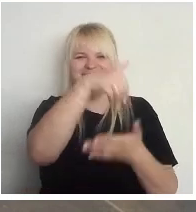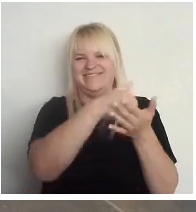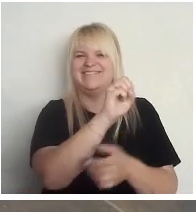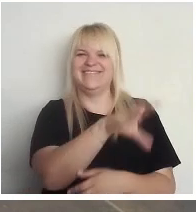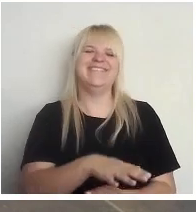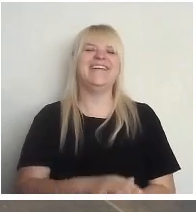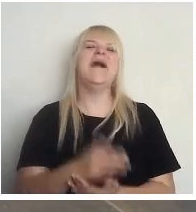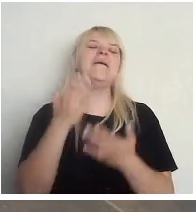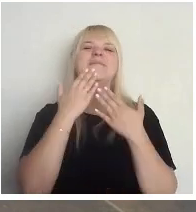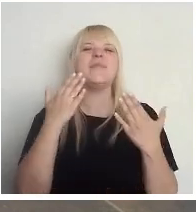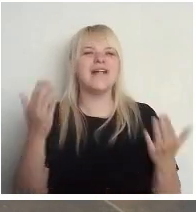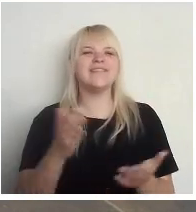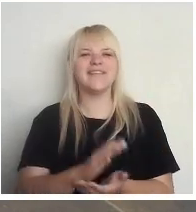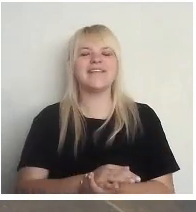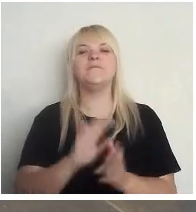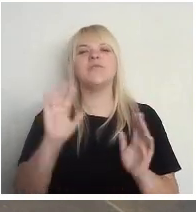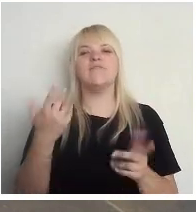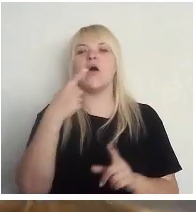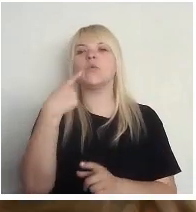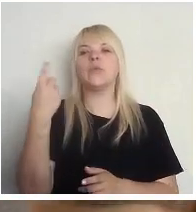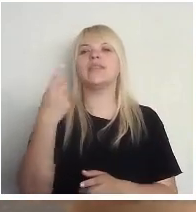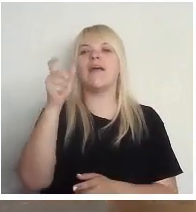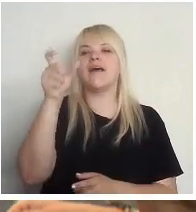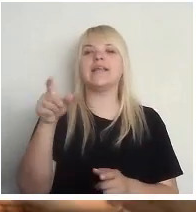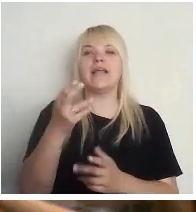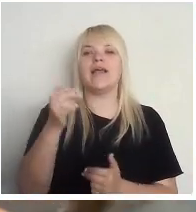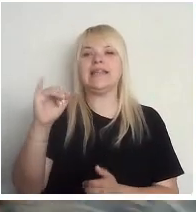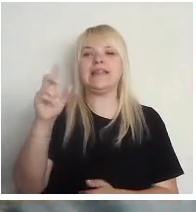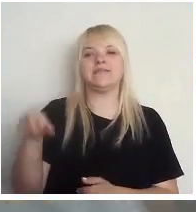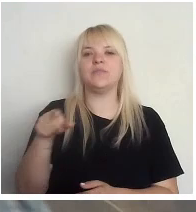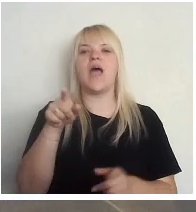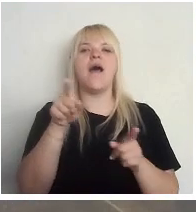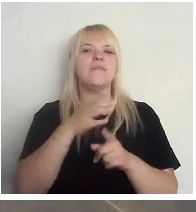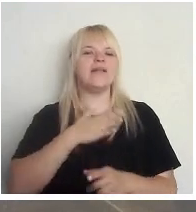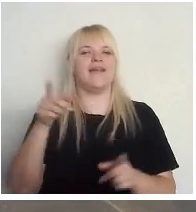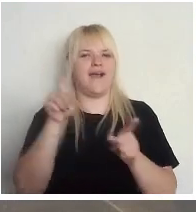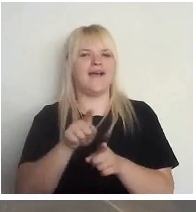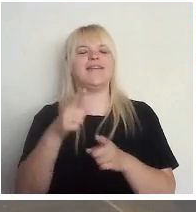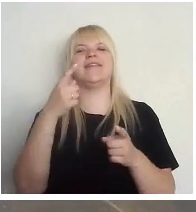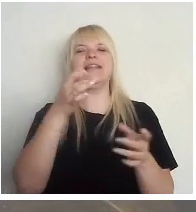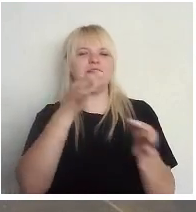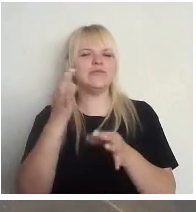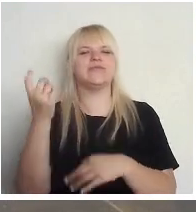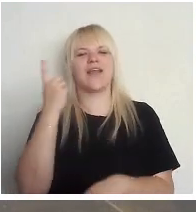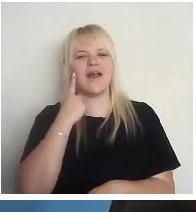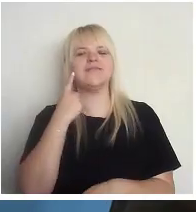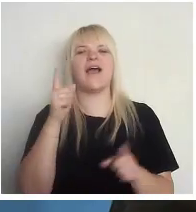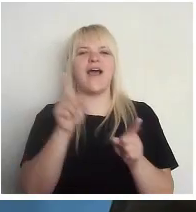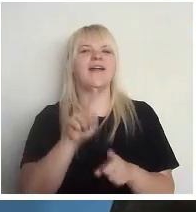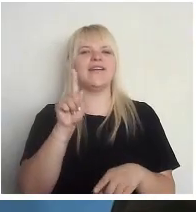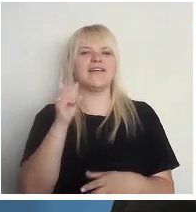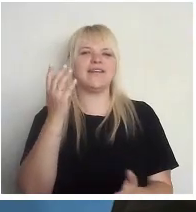Paldies. Vai no runātājiem jā, Inesa? Man arī, klausoties diskusijās, varbūt tāds